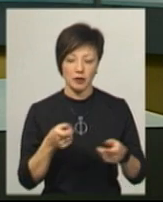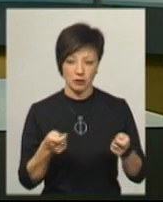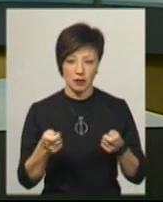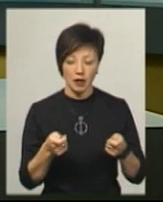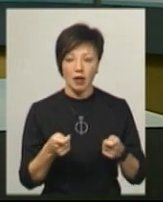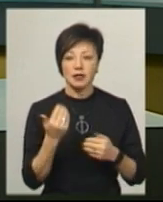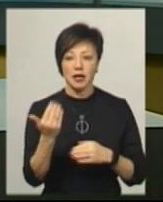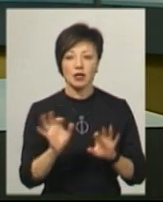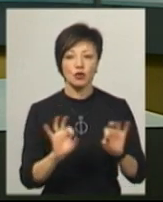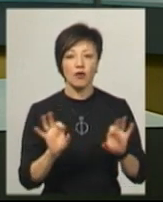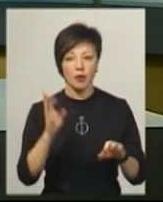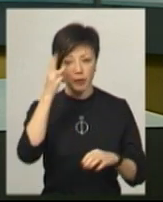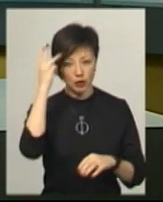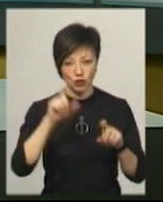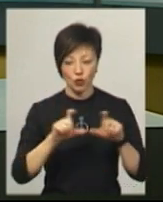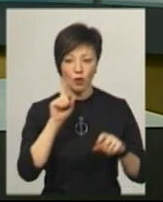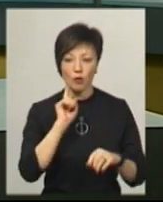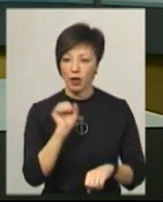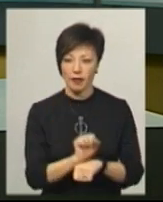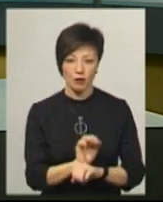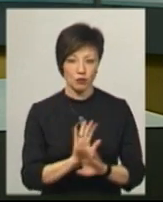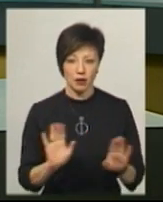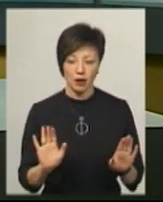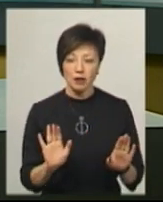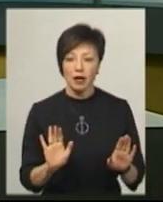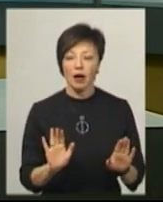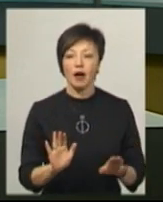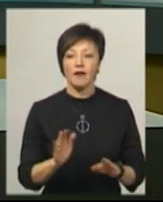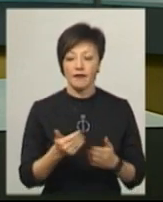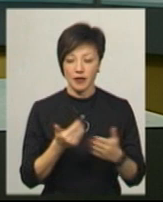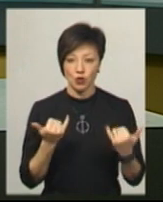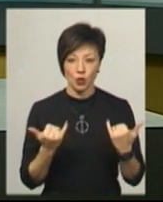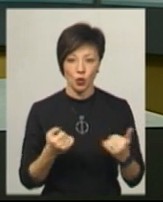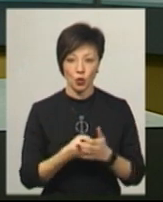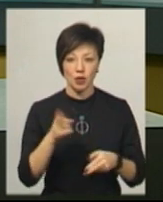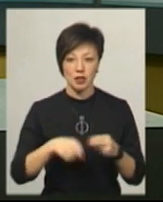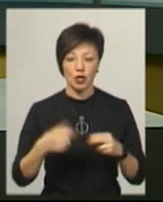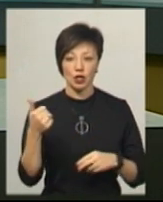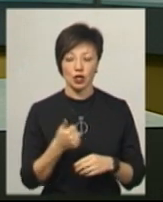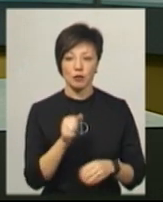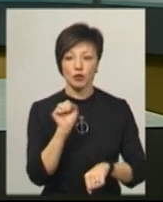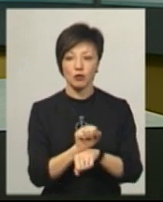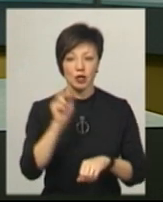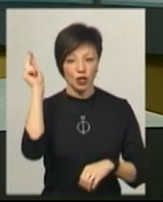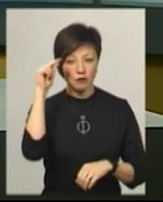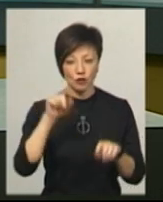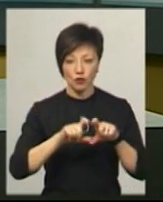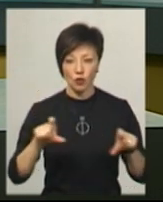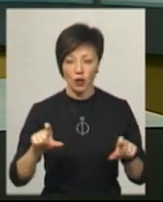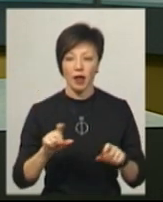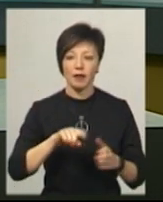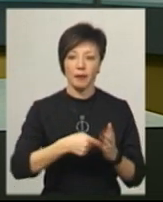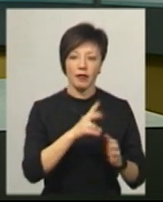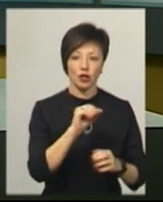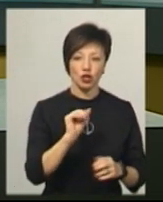словами, у хмельницьких школах навчання поки не призупиняють. Нагадаємо, що від сьогодні і до кінця тижні призупинили навчання в школах і садках